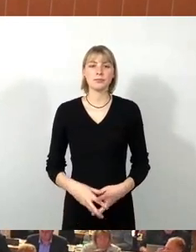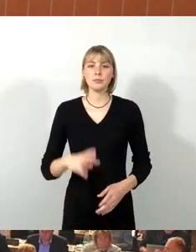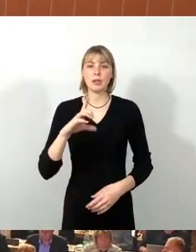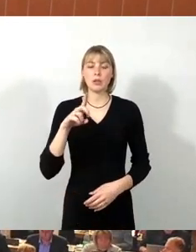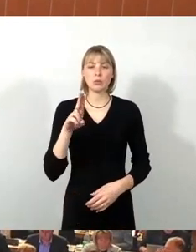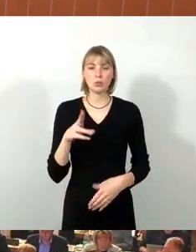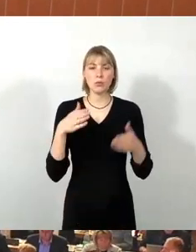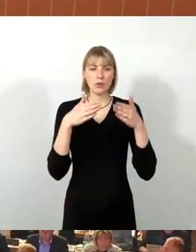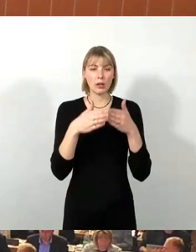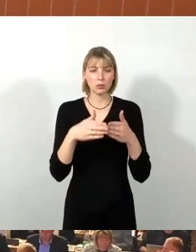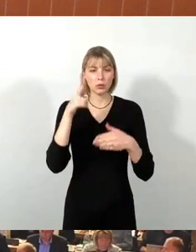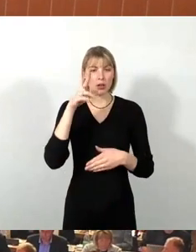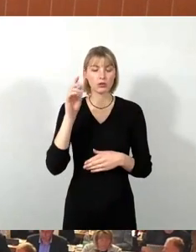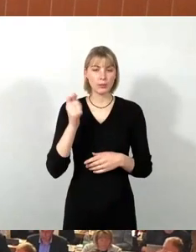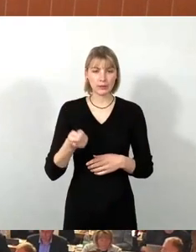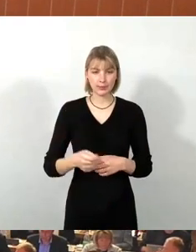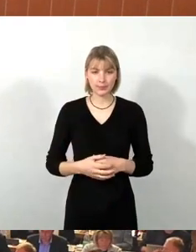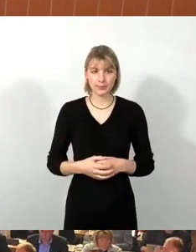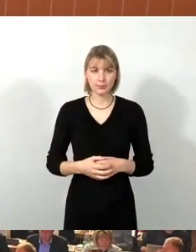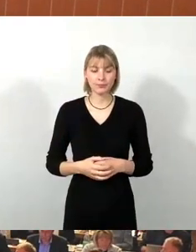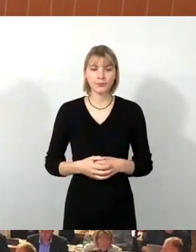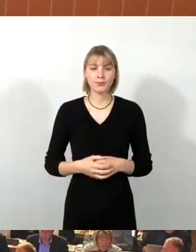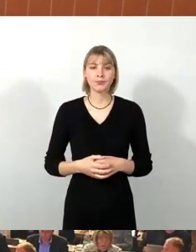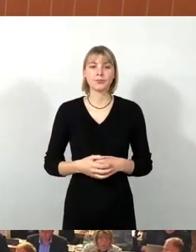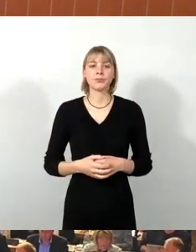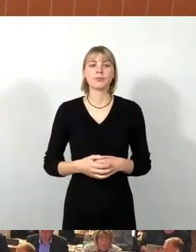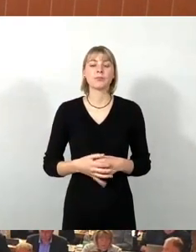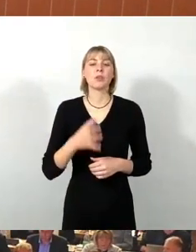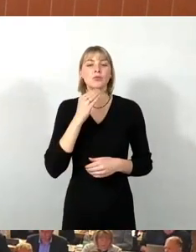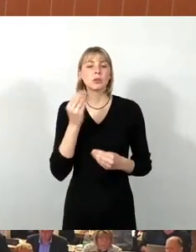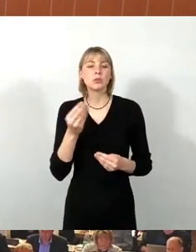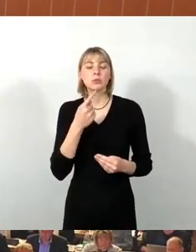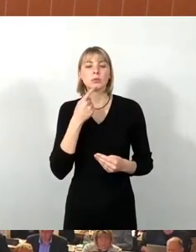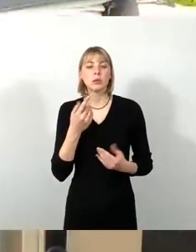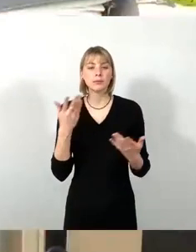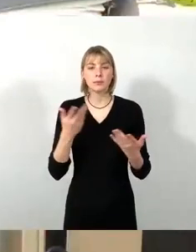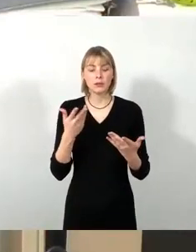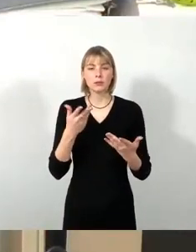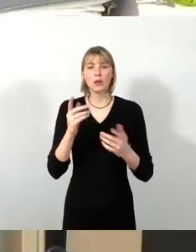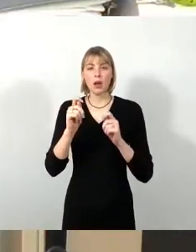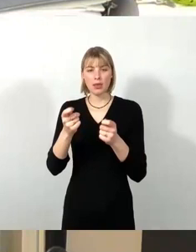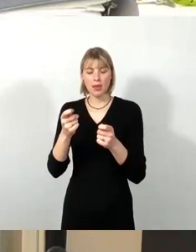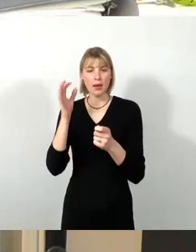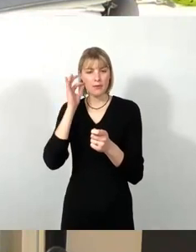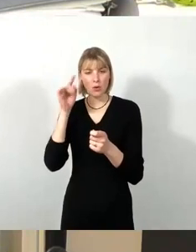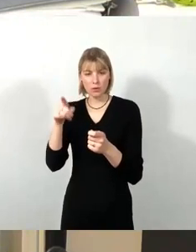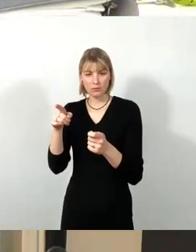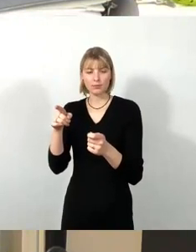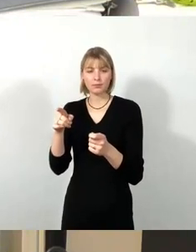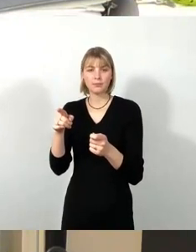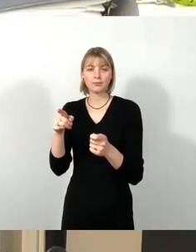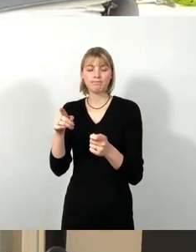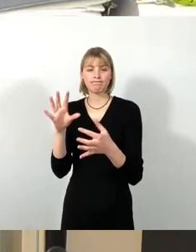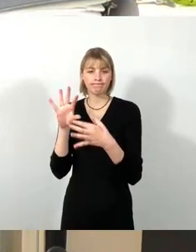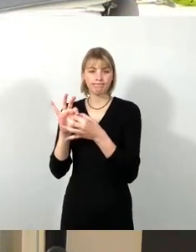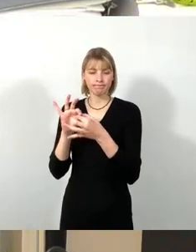Da reagiere ich dann doch noch mal ganz kurz. Zum einen auf den Antrag von Frau Dagen kurz eingehend. Der